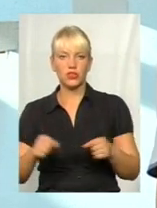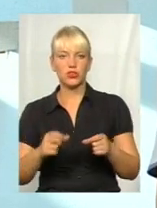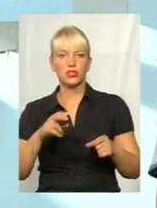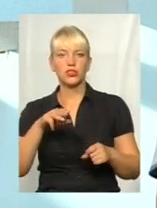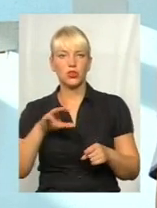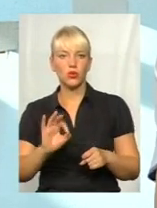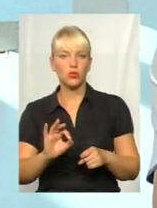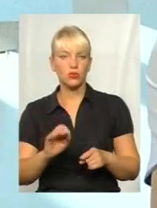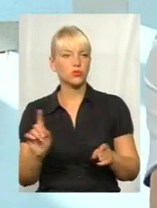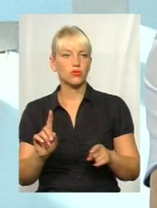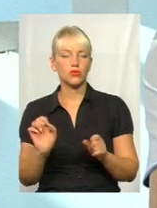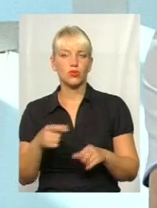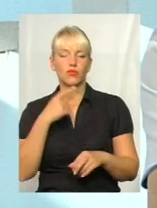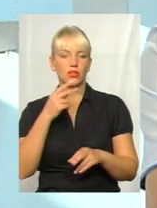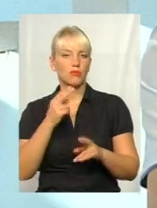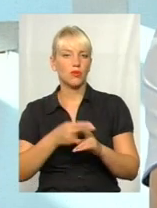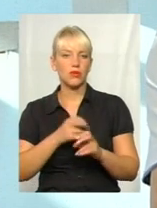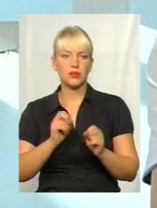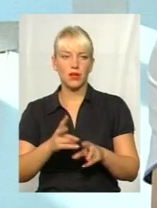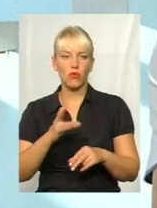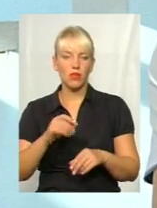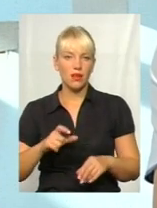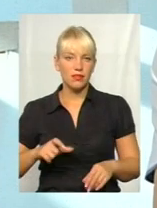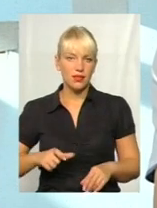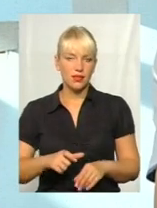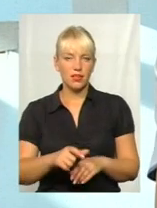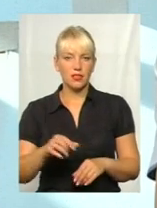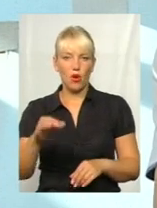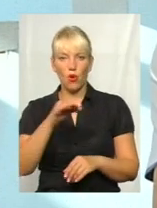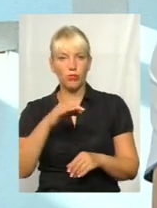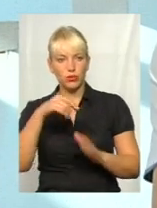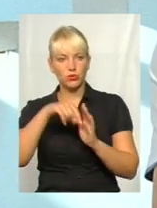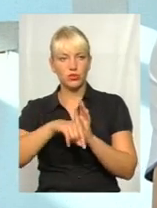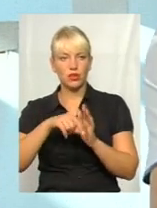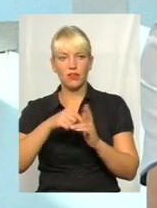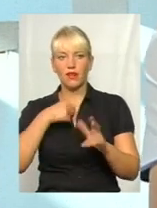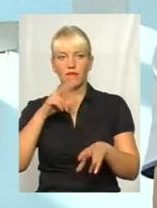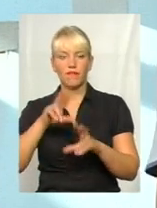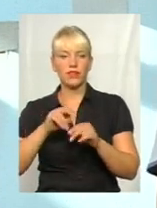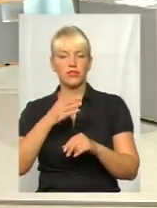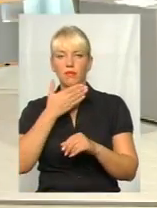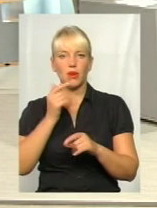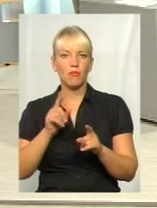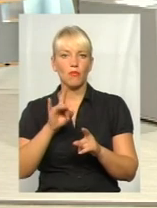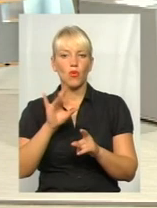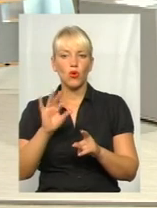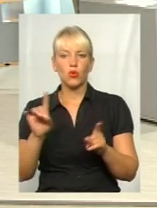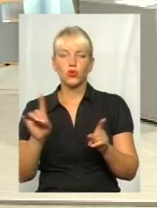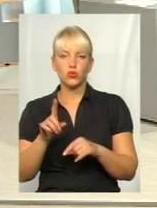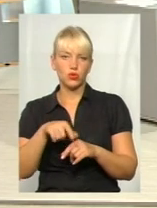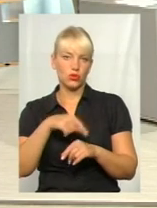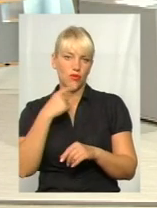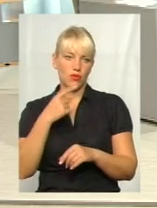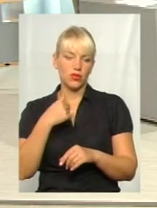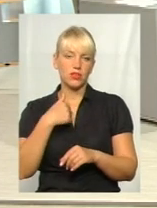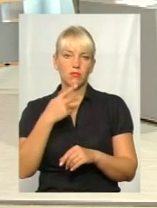в суті, говорити про безпеку на трасах обласного значення, я рахую, ми не маємо про що говорити, тому що ми не можемо,